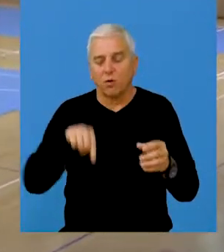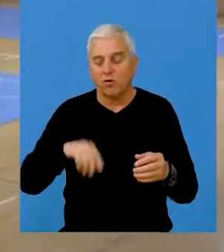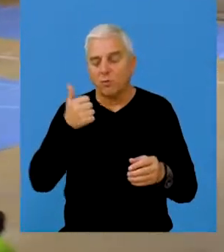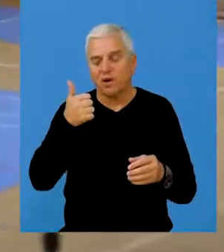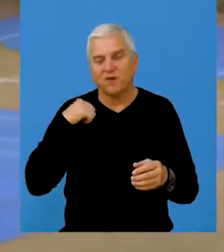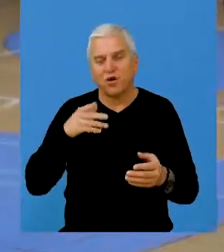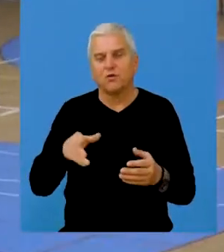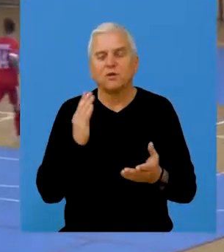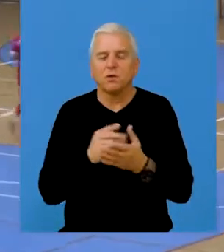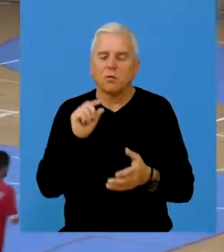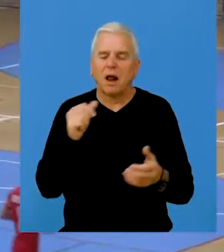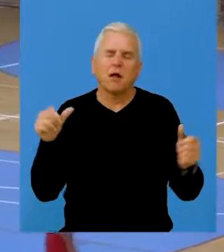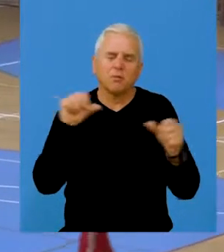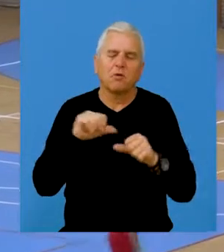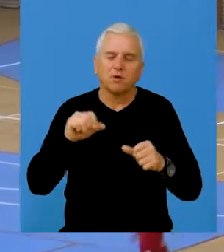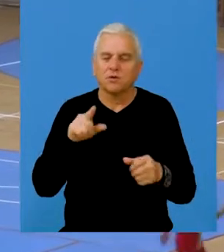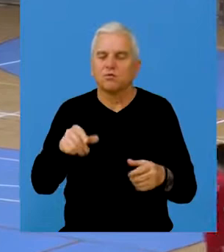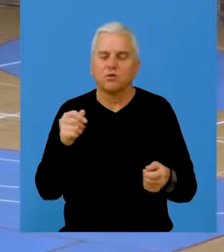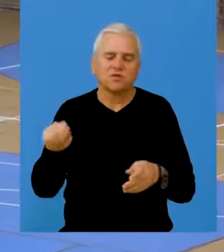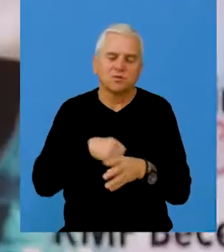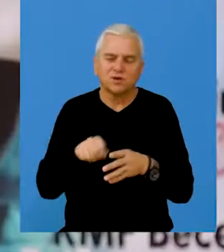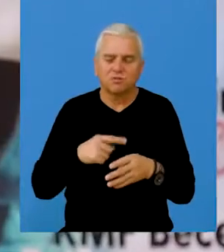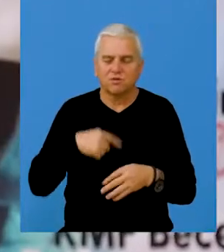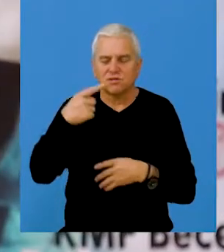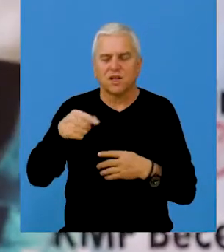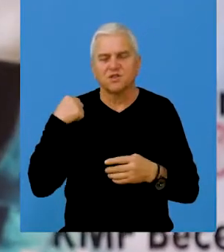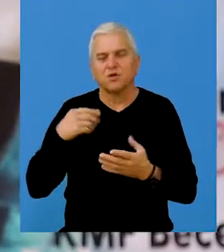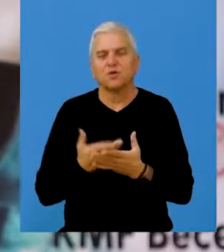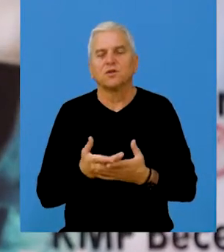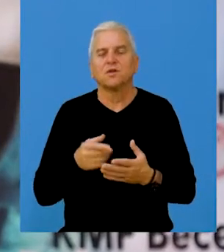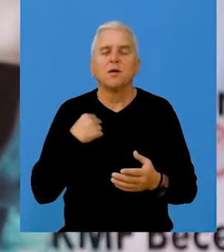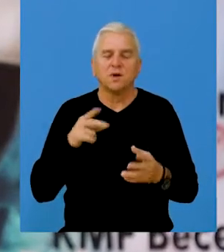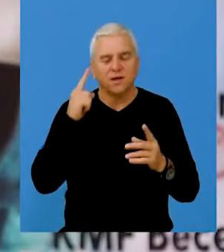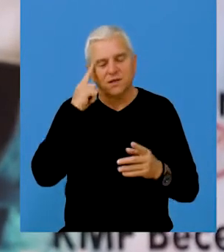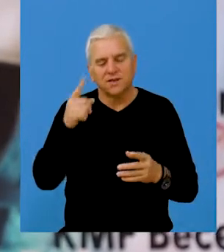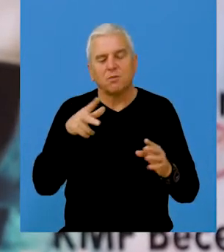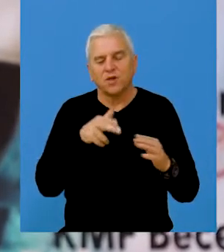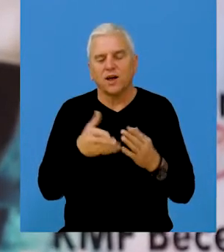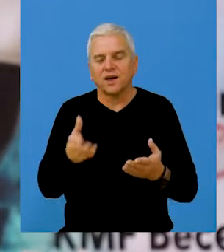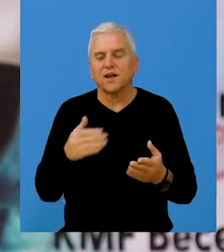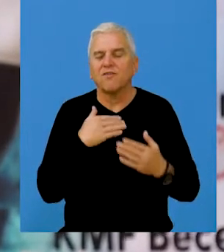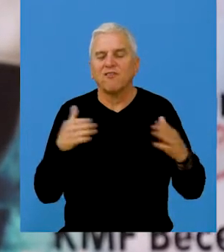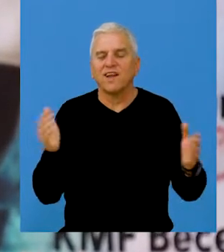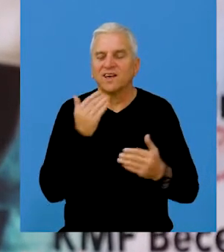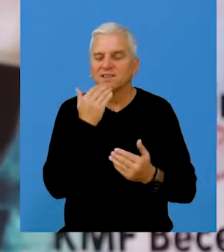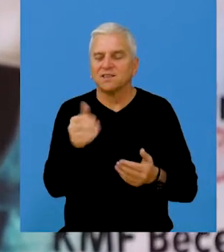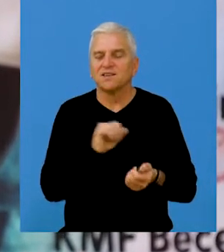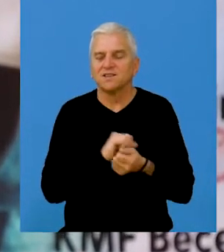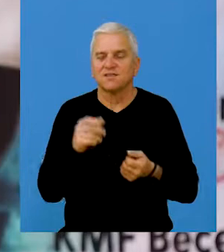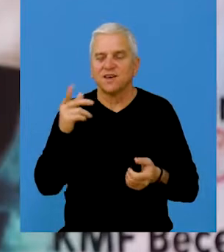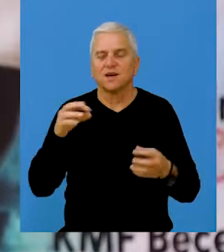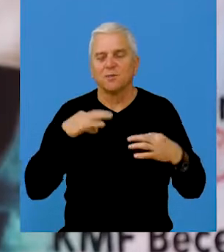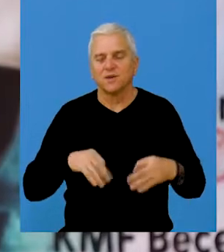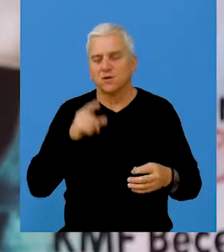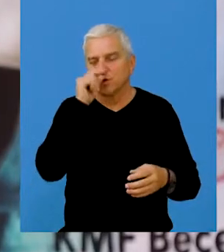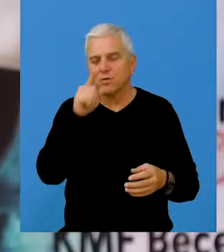ovo je prva godina, bilo je grešaka, naravno to ćemo ispraviti sljedeće godine, u svakom slučaju na kraju velika zahvalnost